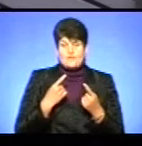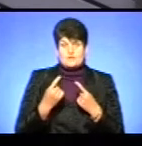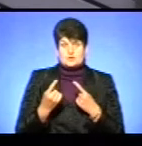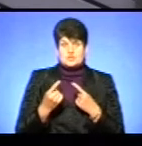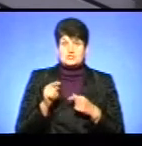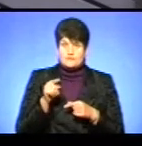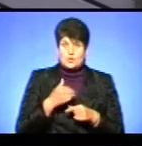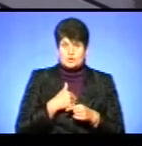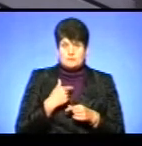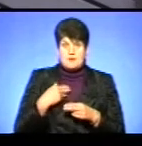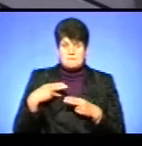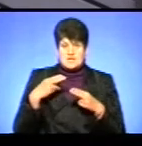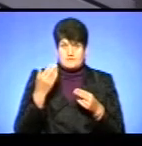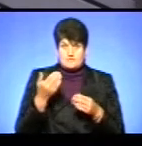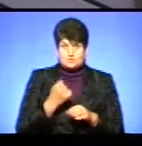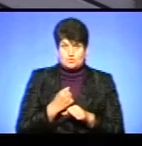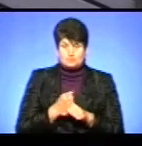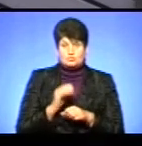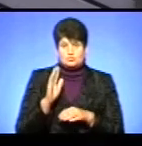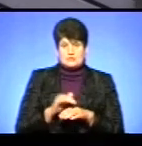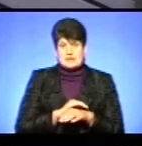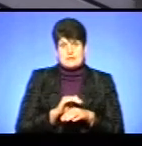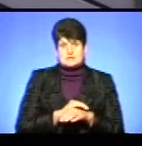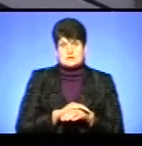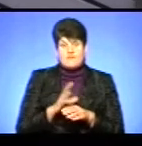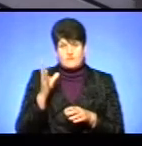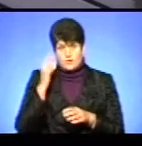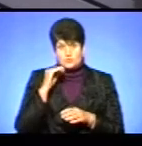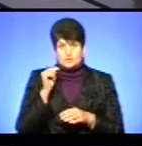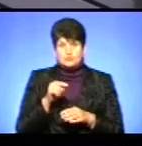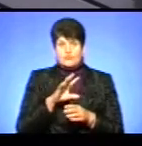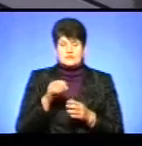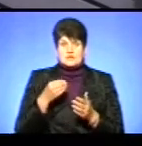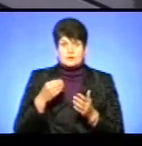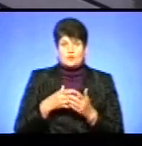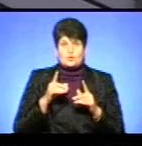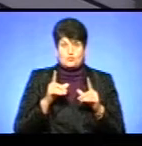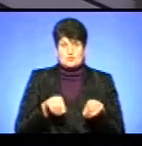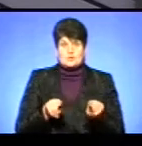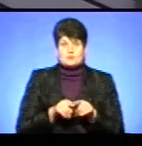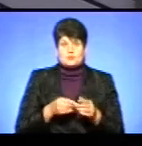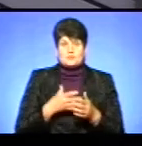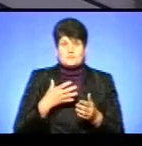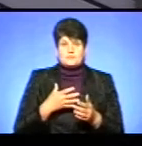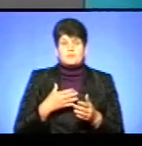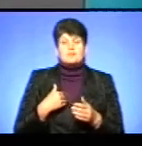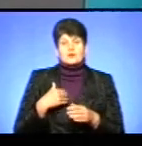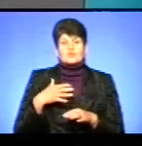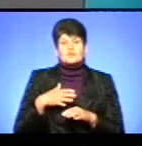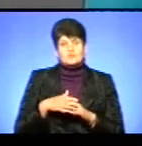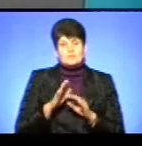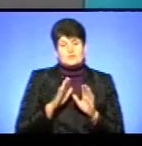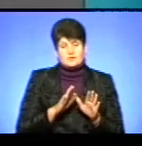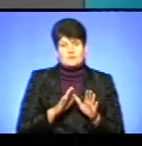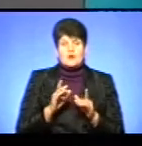що як ви хочете, щоб я до вас приїхав на вашу роботу, то будьте ласкаві, врахуйте те, що все дорого, і в тому числі і проїзд. Ми розуміємо, але мова йшла про те,